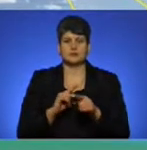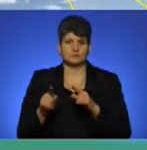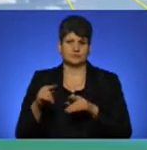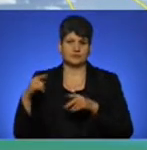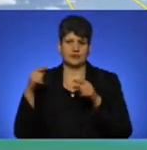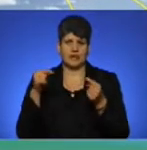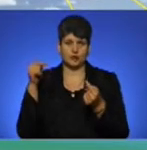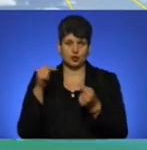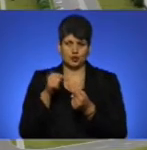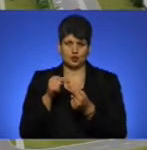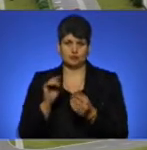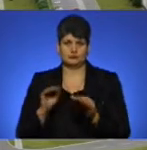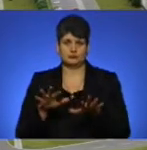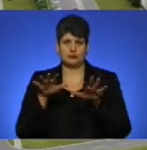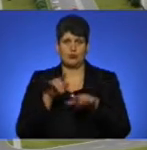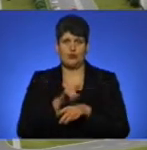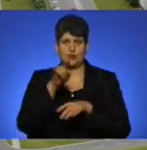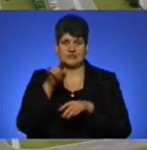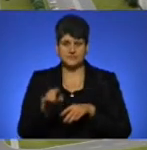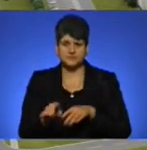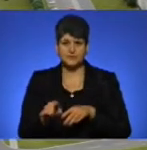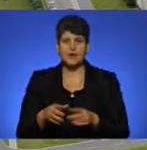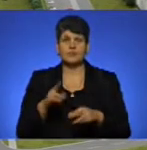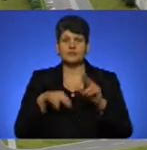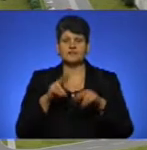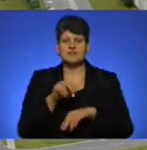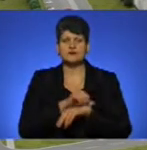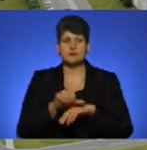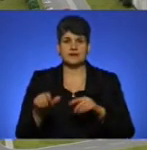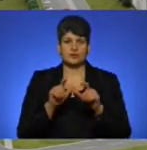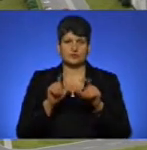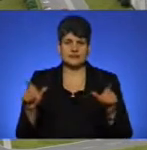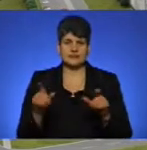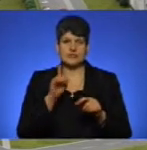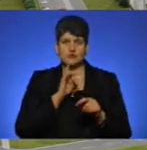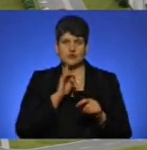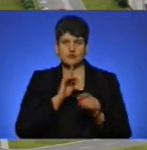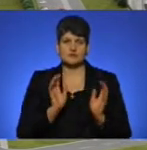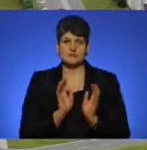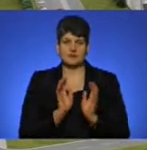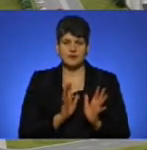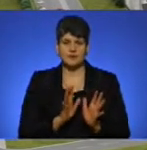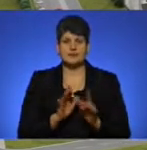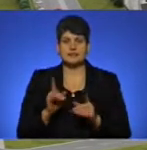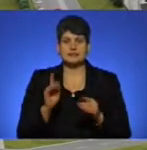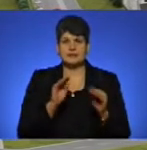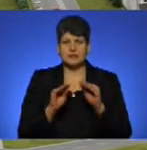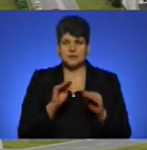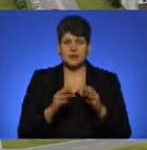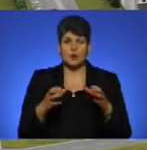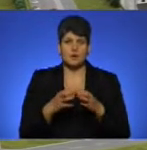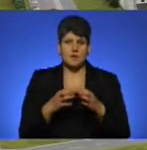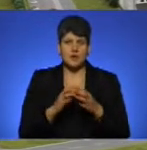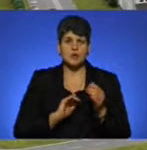точного заходу на посадку. Будівництво митного терміналу зі складами тимчасового зберігання, складами компаній, офісними